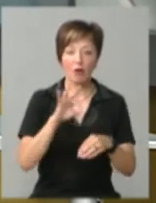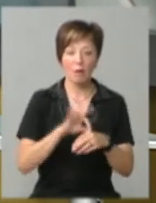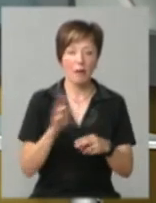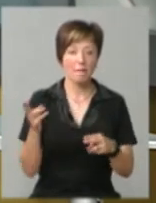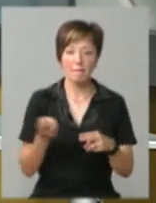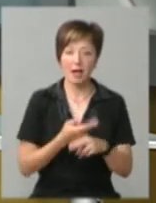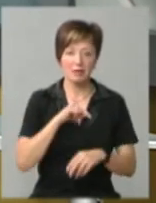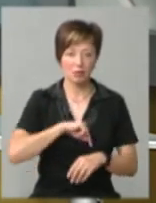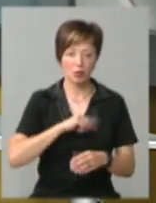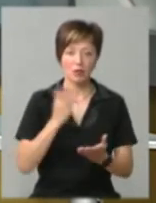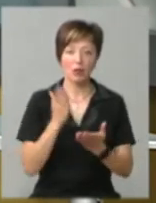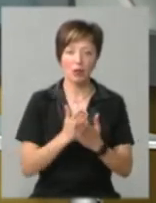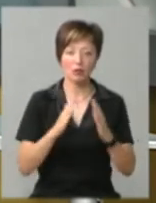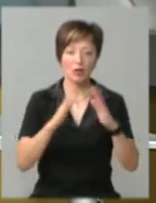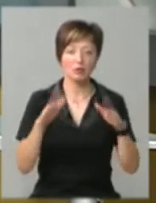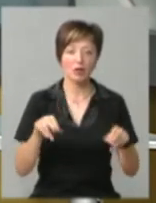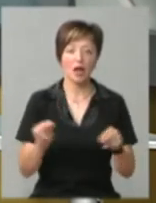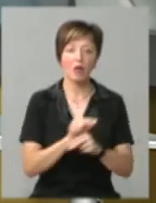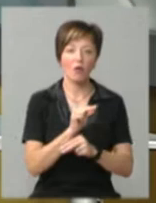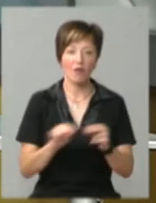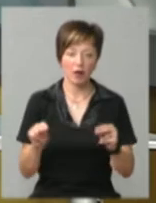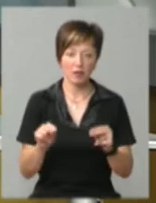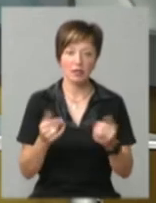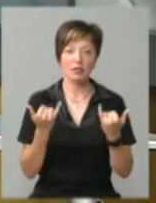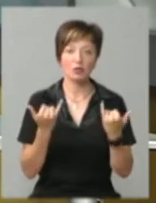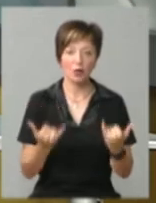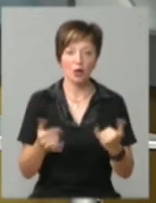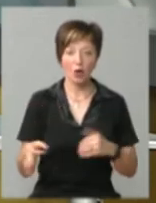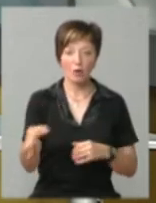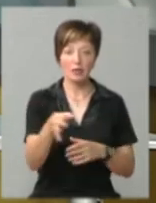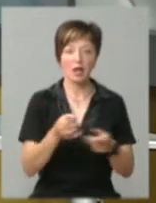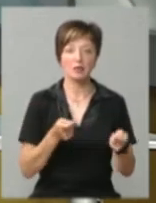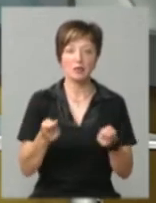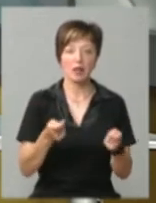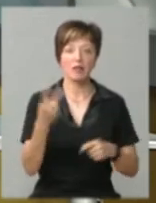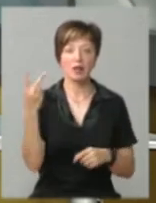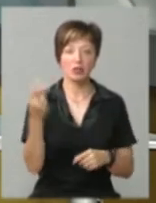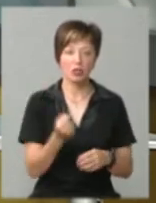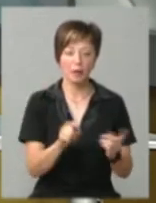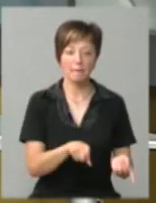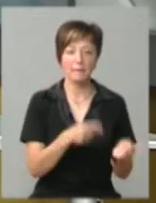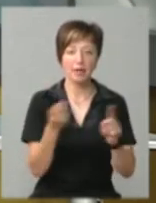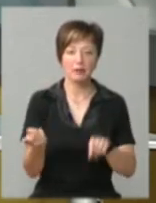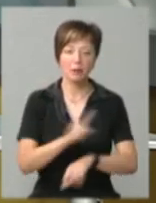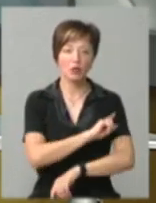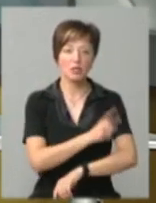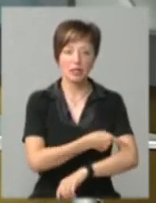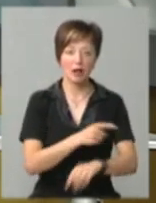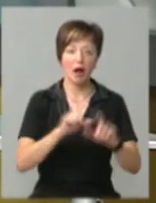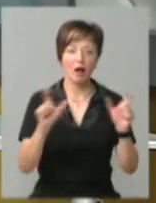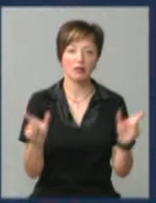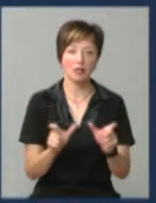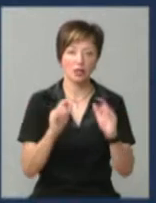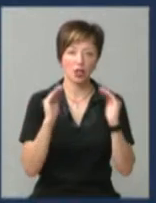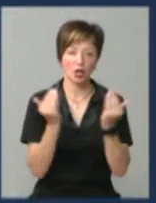безсимптомно і вони знаходяться на амбулаторному лікуванні. На сьогодні обласна адміністрація на два тижні переведена в посилений карантинний режим.